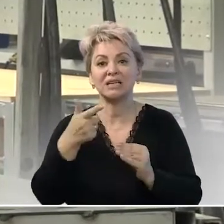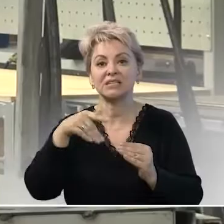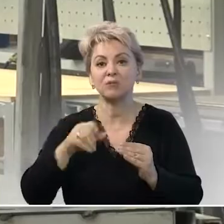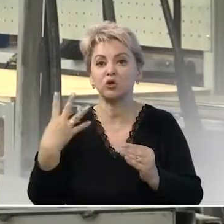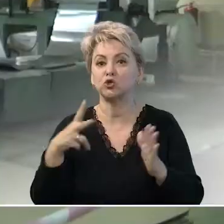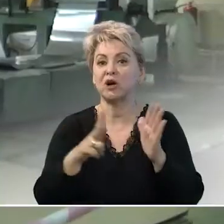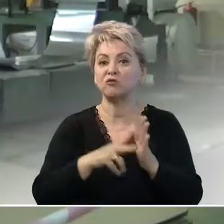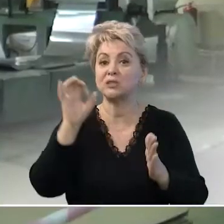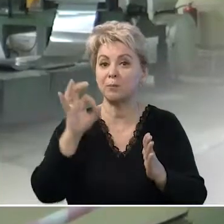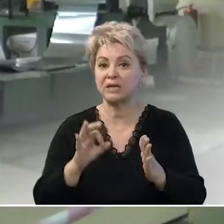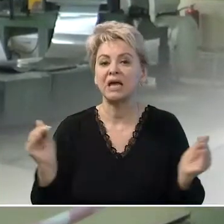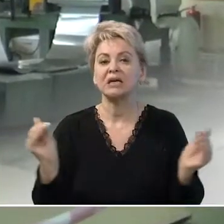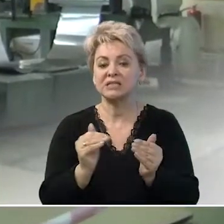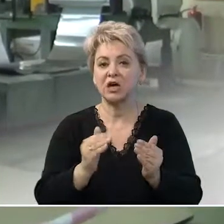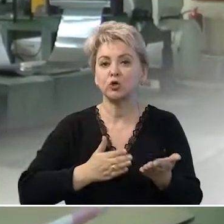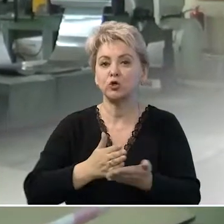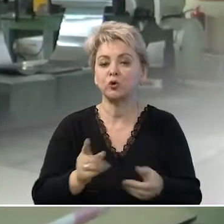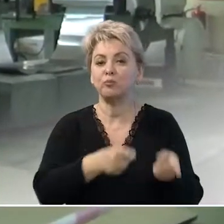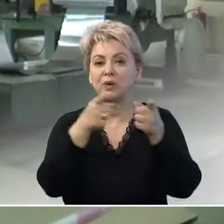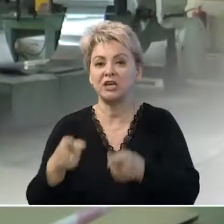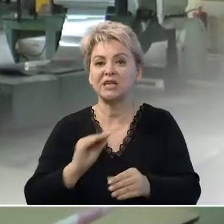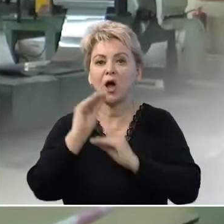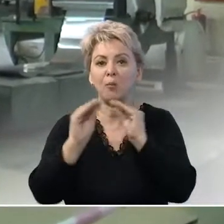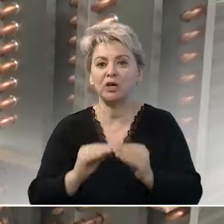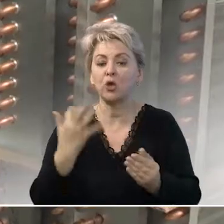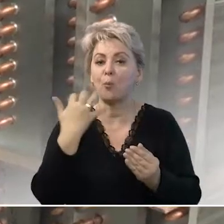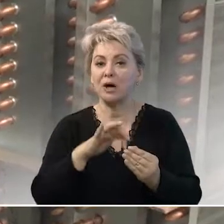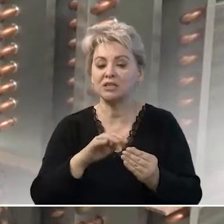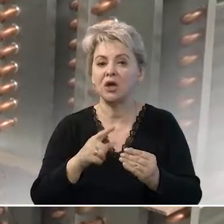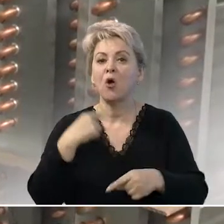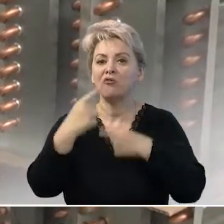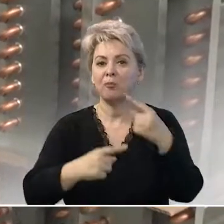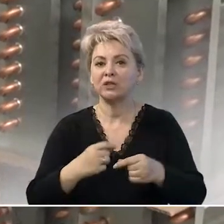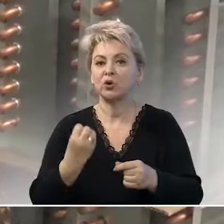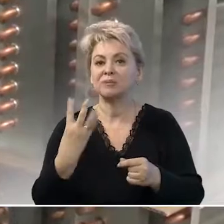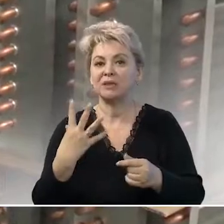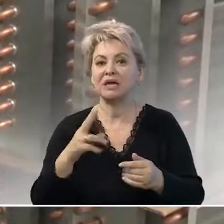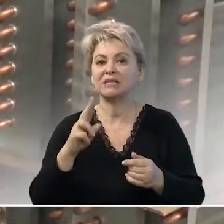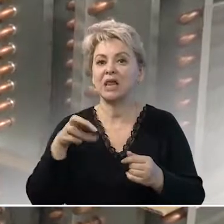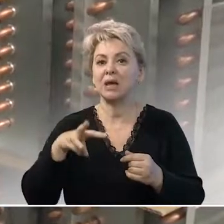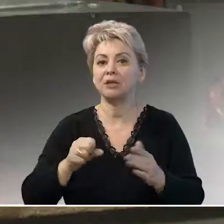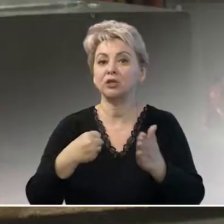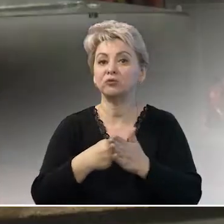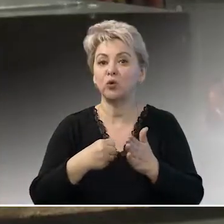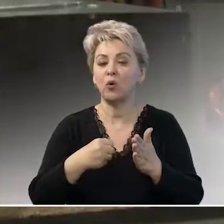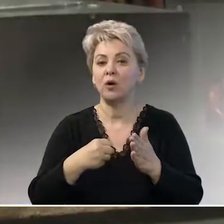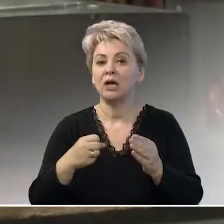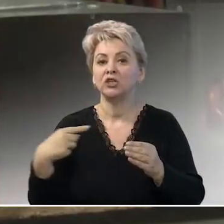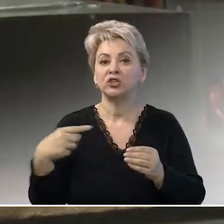на 48%. Сокращен маршрут перемещения комплектующих и материалов в потоке с 15 километров до